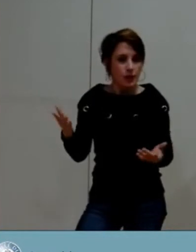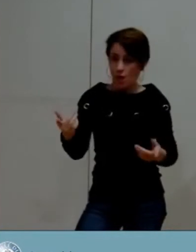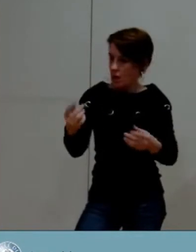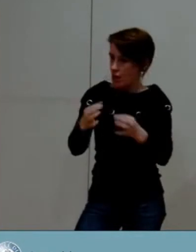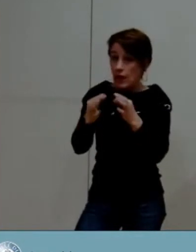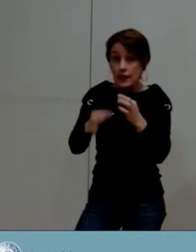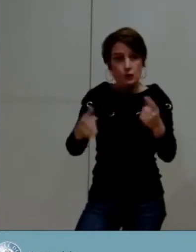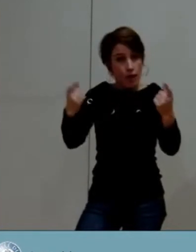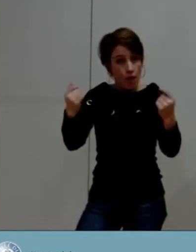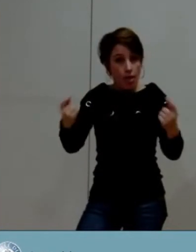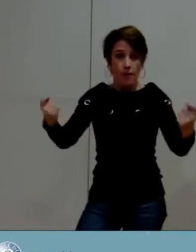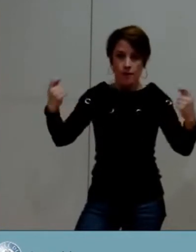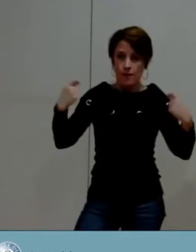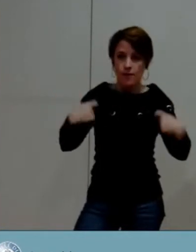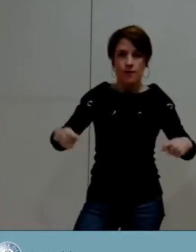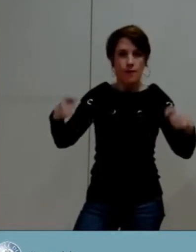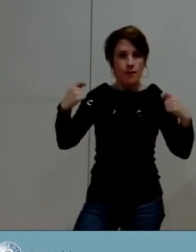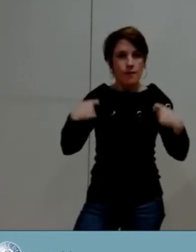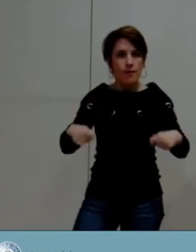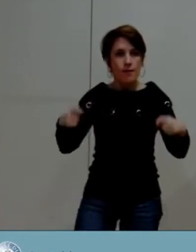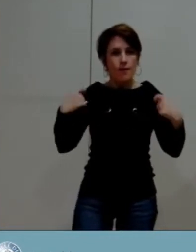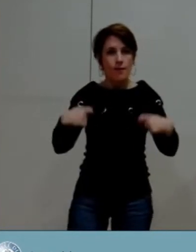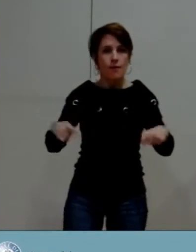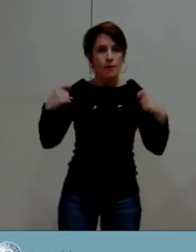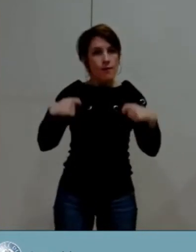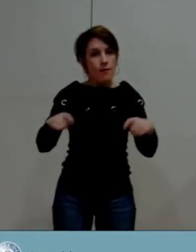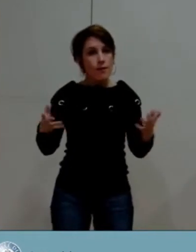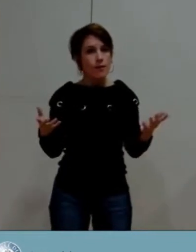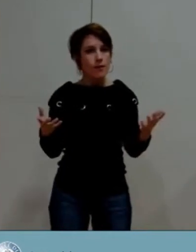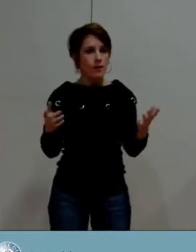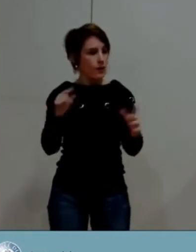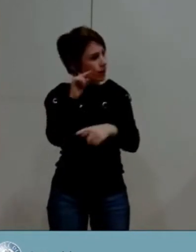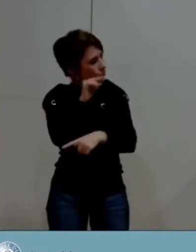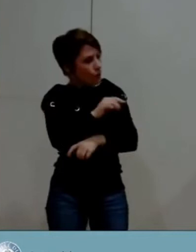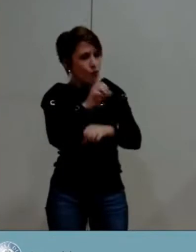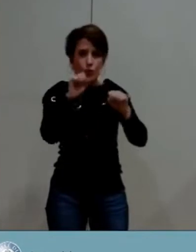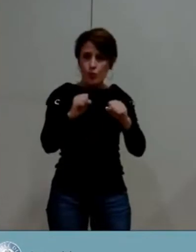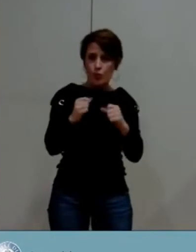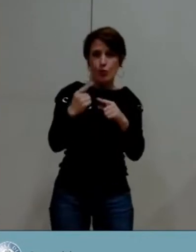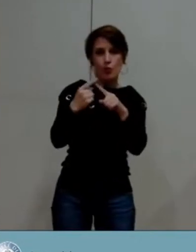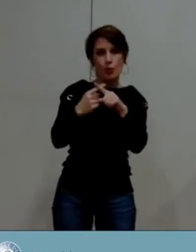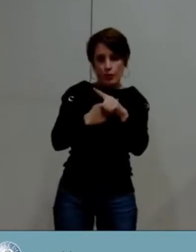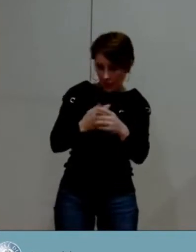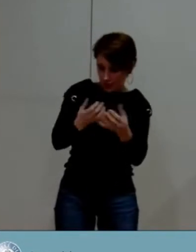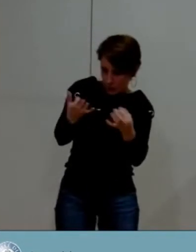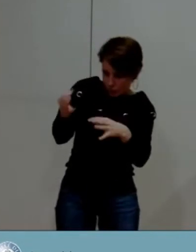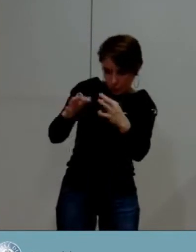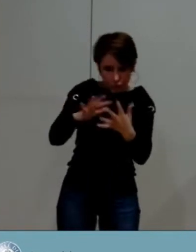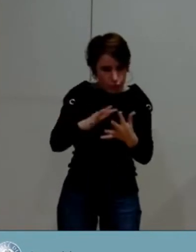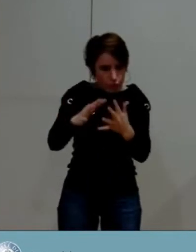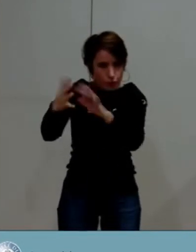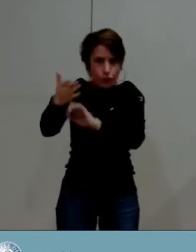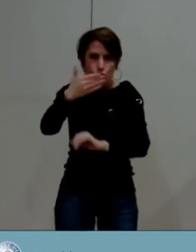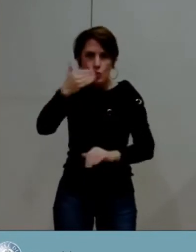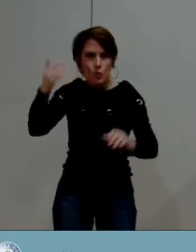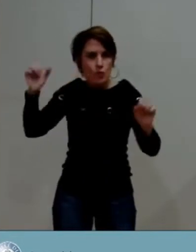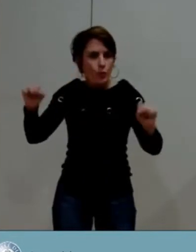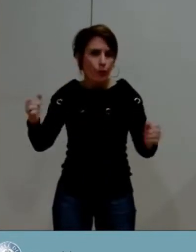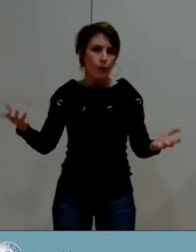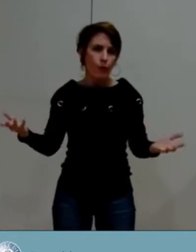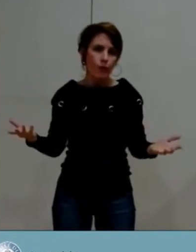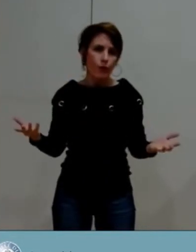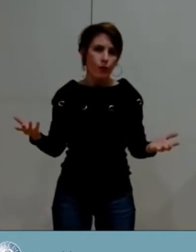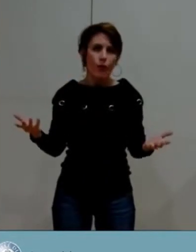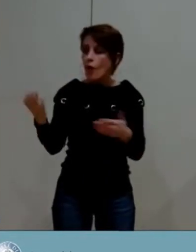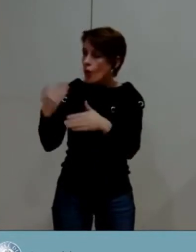très élevé et il s'agit d'un poste que vous pouvez améliorer à peu de frais. La motivation au